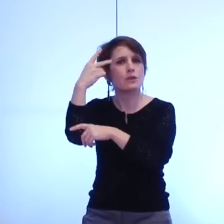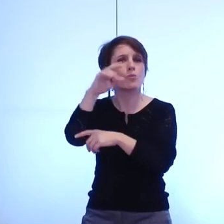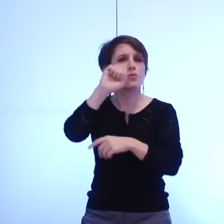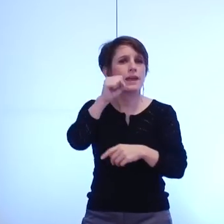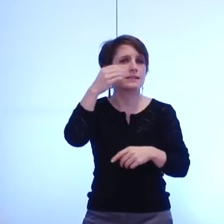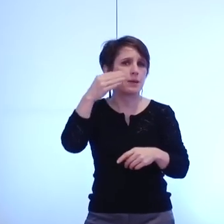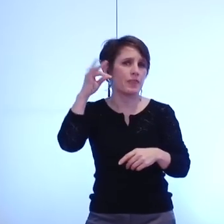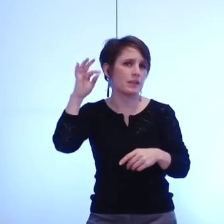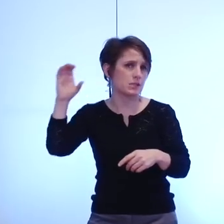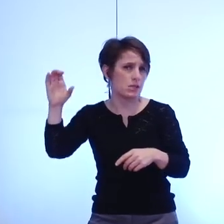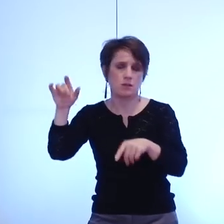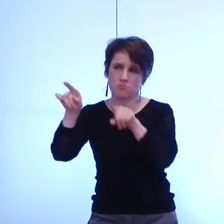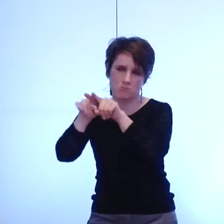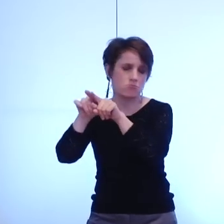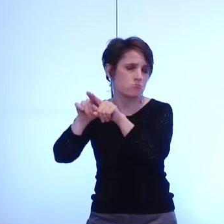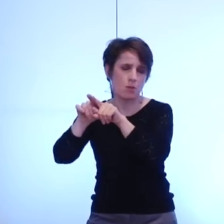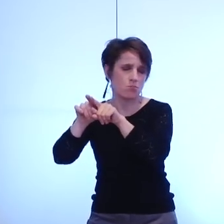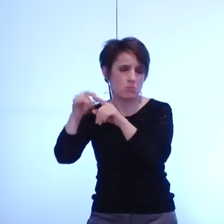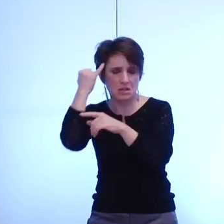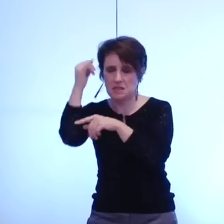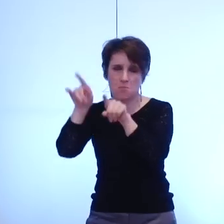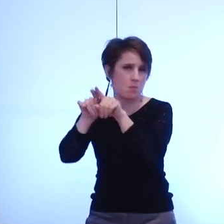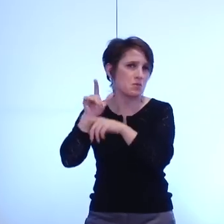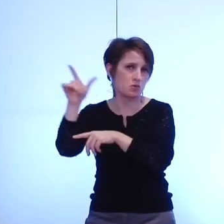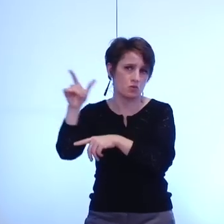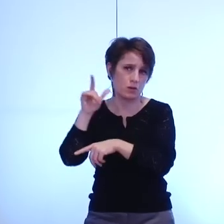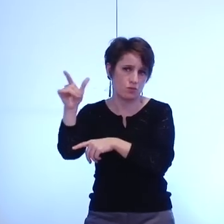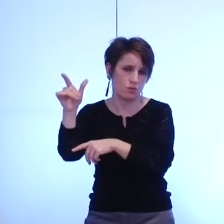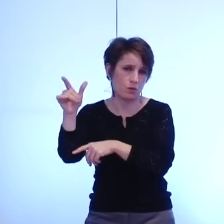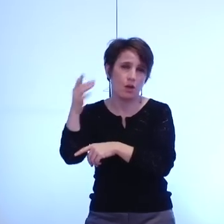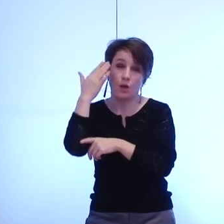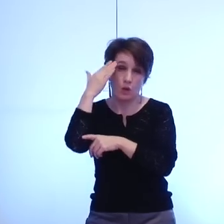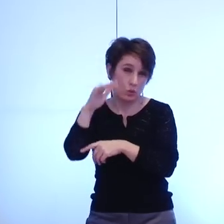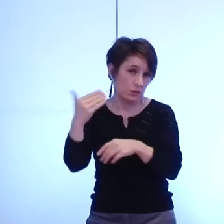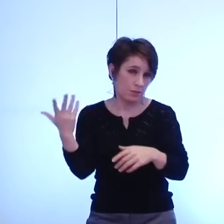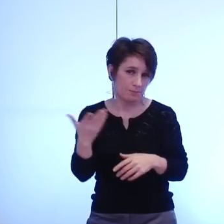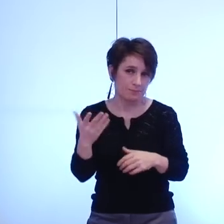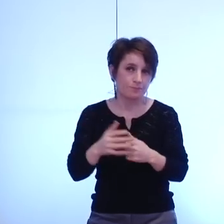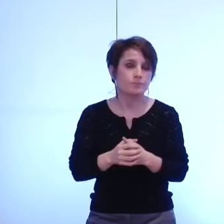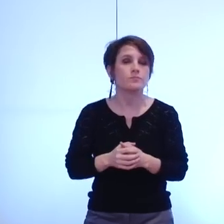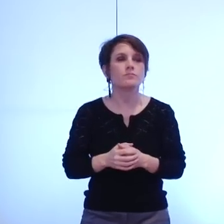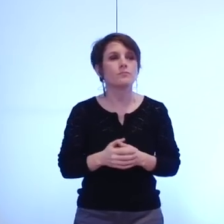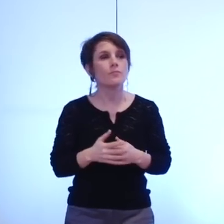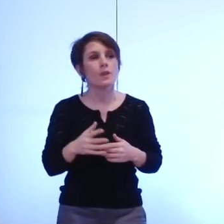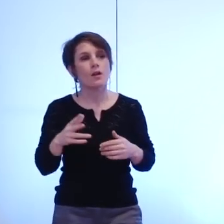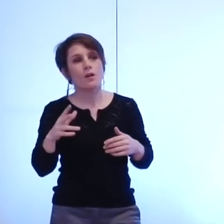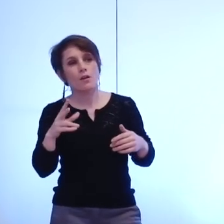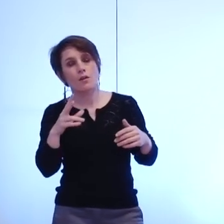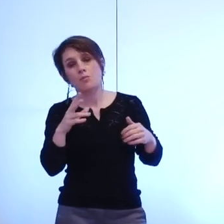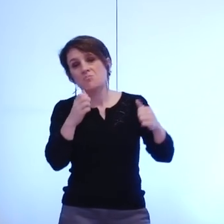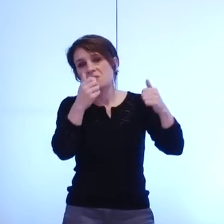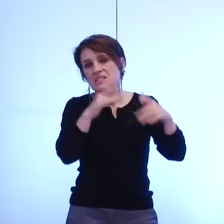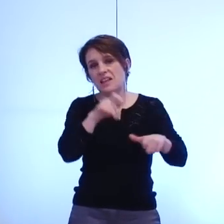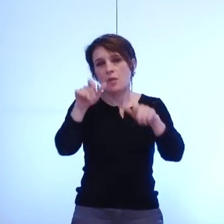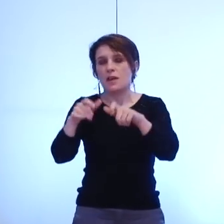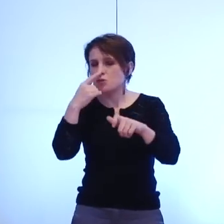l'enjeu qui est posé derrière cela derrière les discussions actuelles que certains considèrent comme étant des guerres